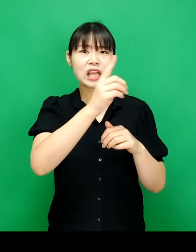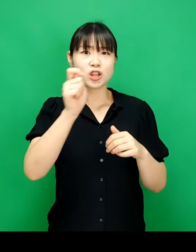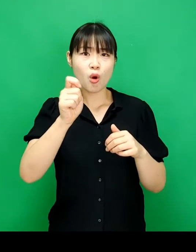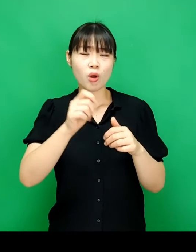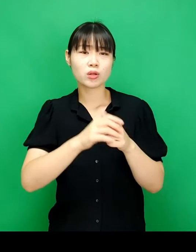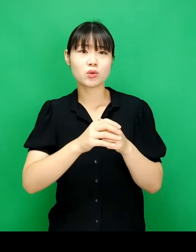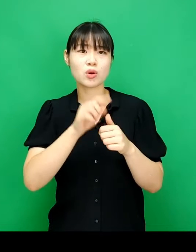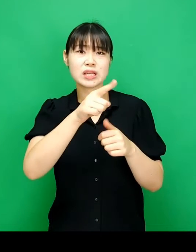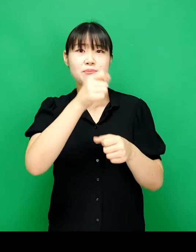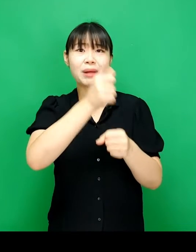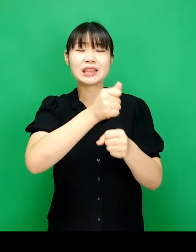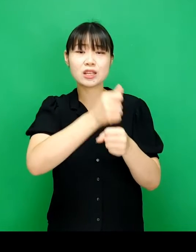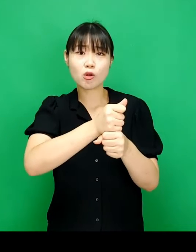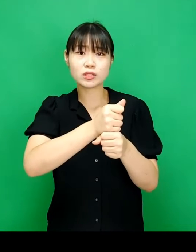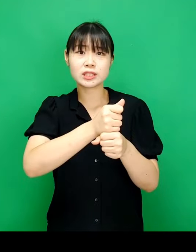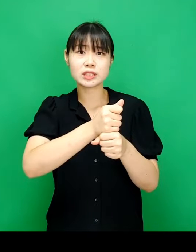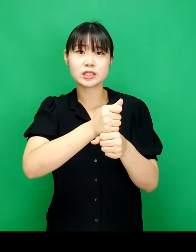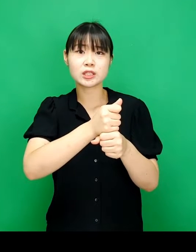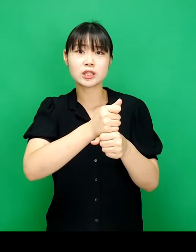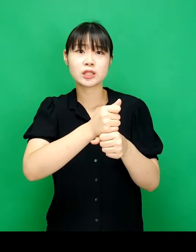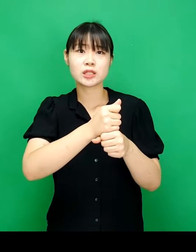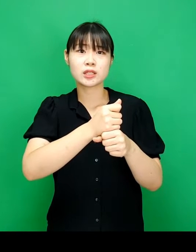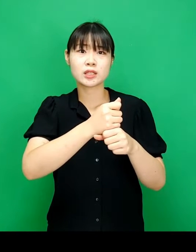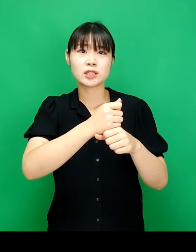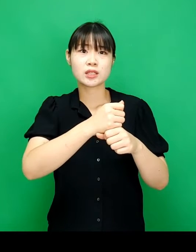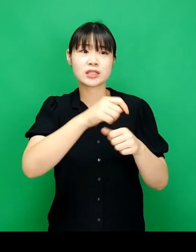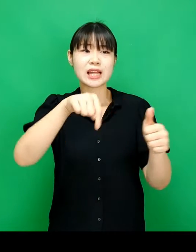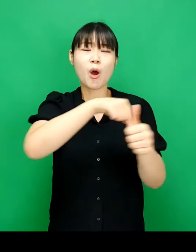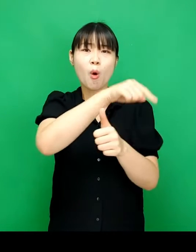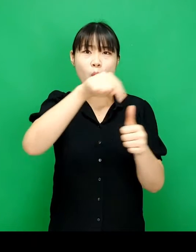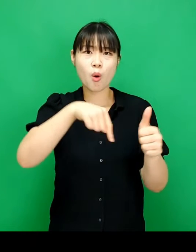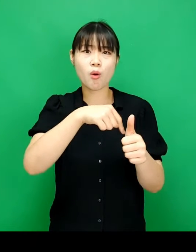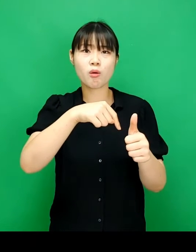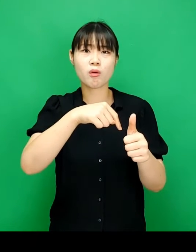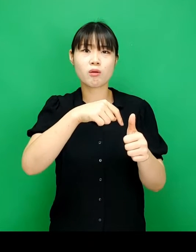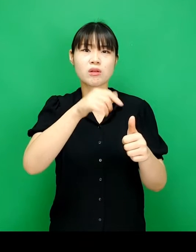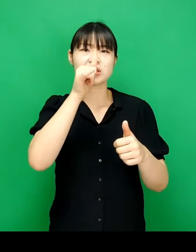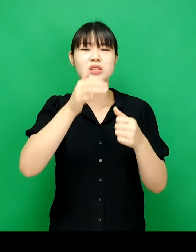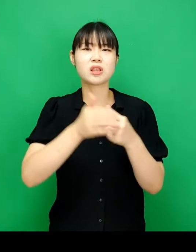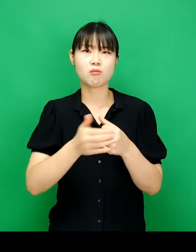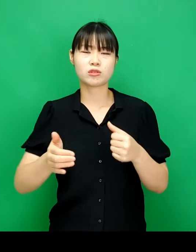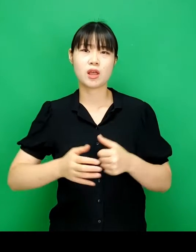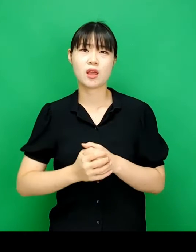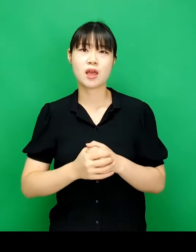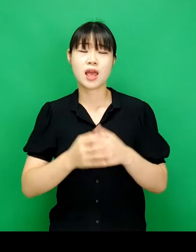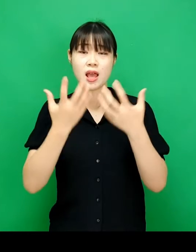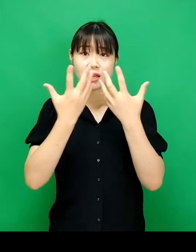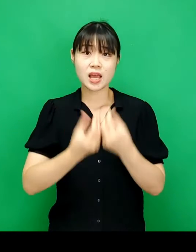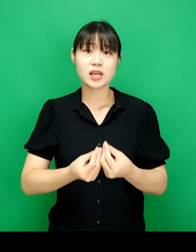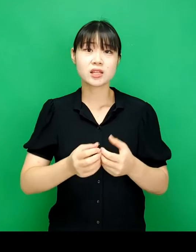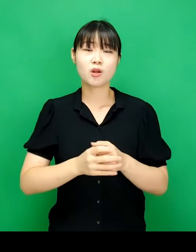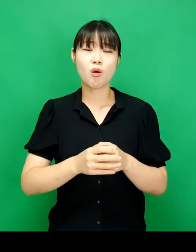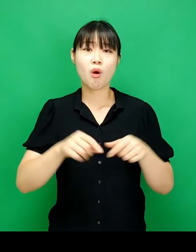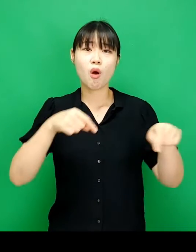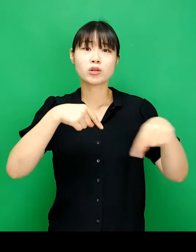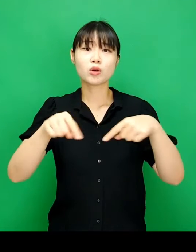어떤 데이터라도 그 데이터가 만들어진 배경과 맥락이 있기 때문입니다